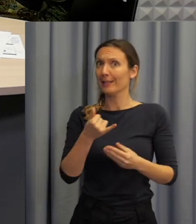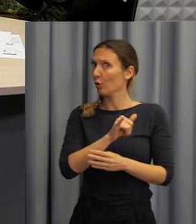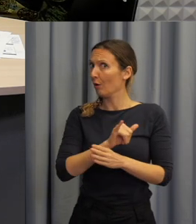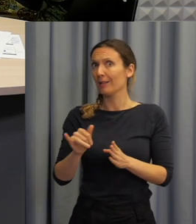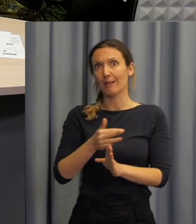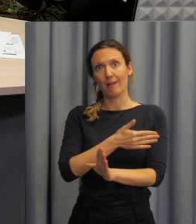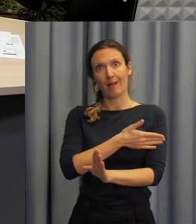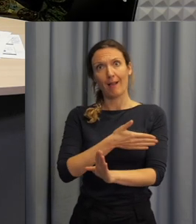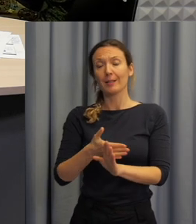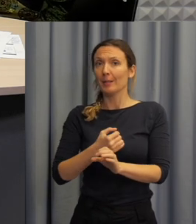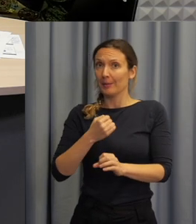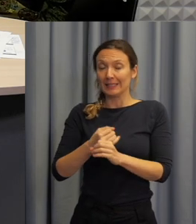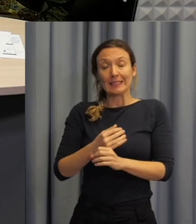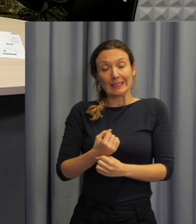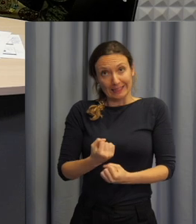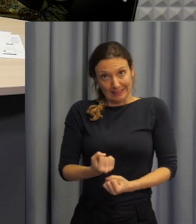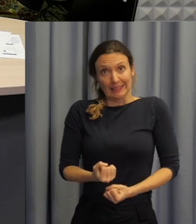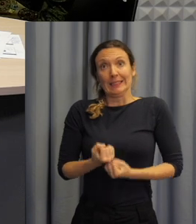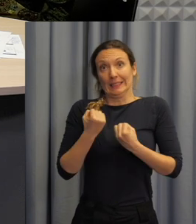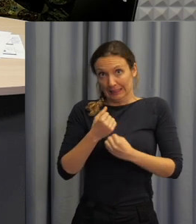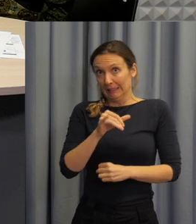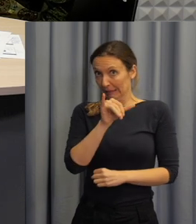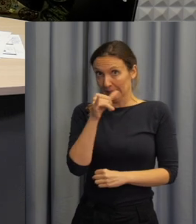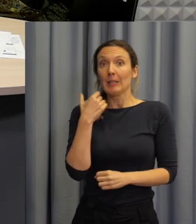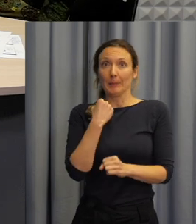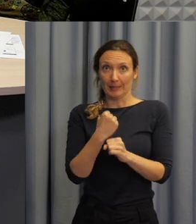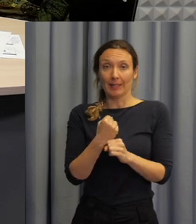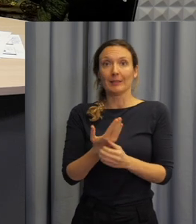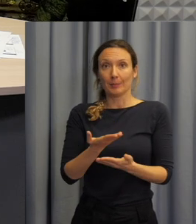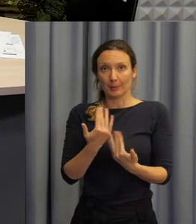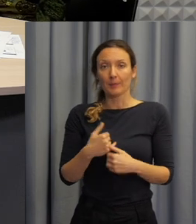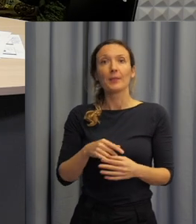byla práce mnoholetá, několika letá a velmi náročná.